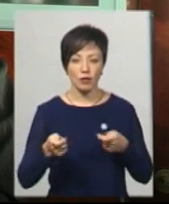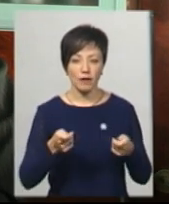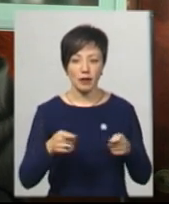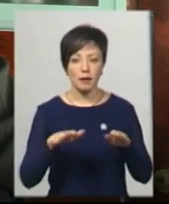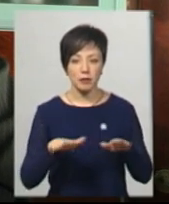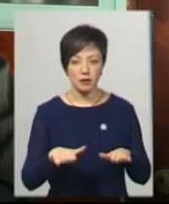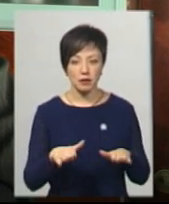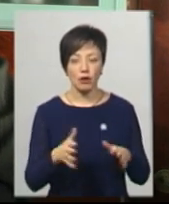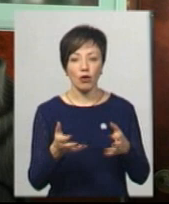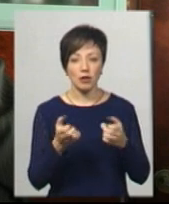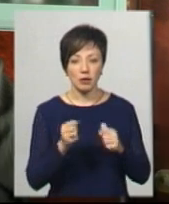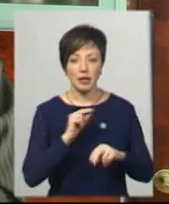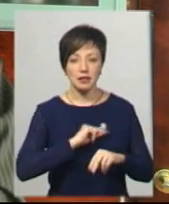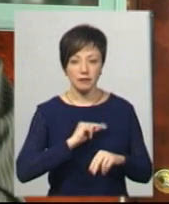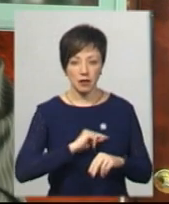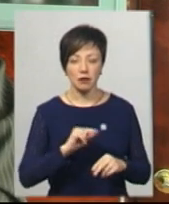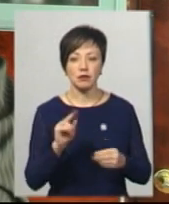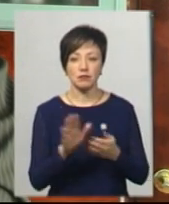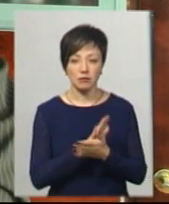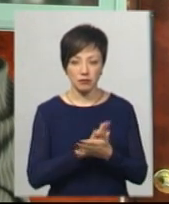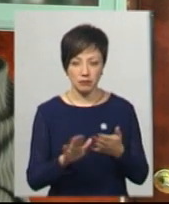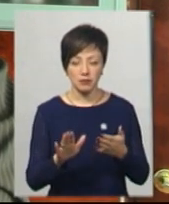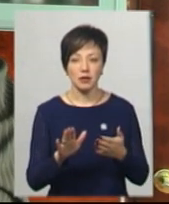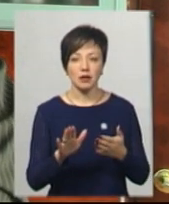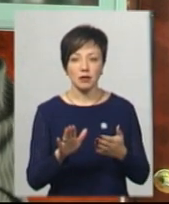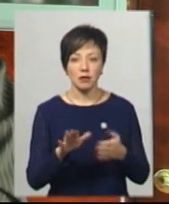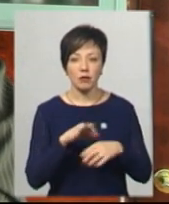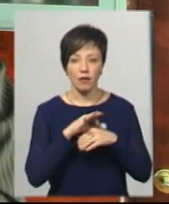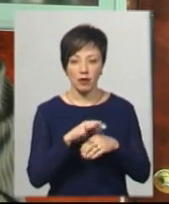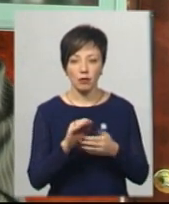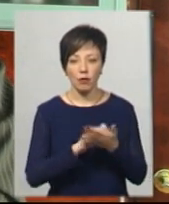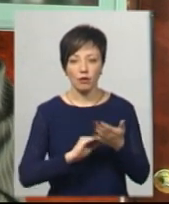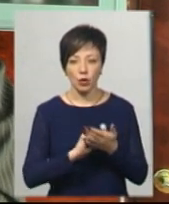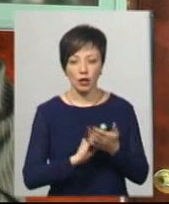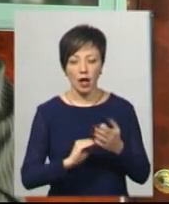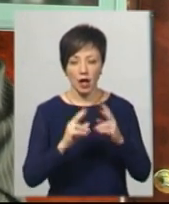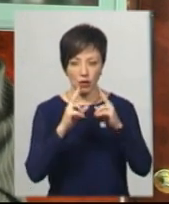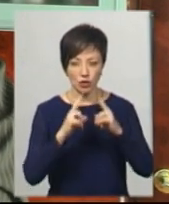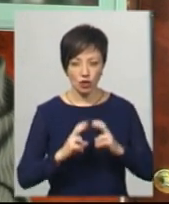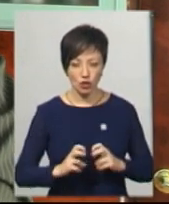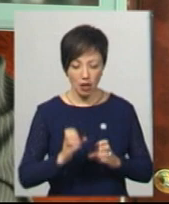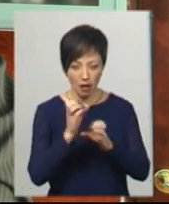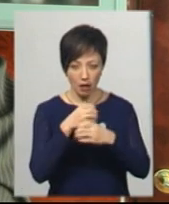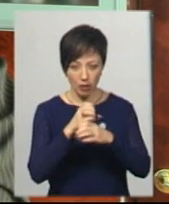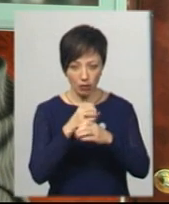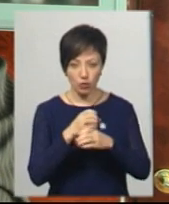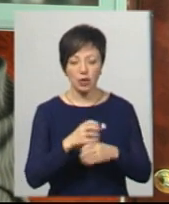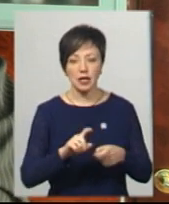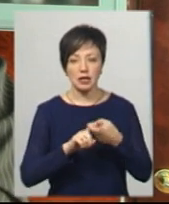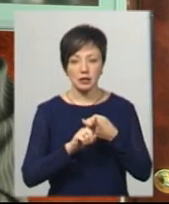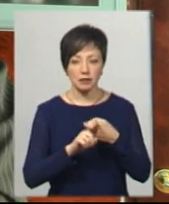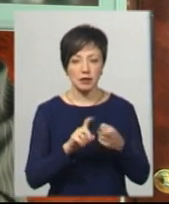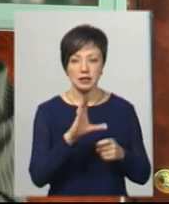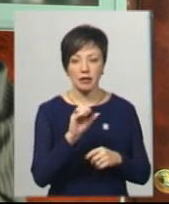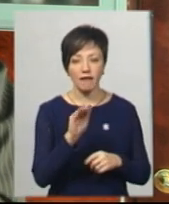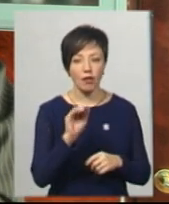місці, отримано. Працівник пройшов санацію, проведені повторні лабораторні дослідження, стафілокок не